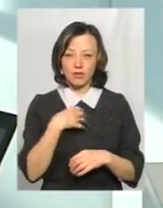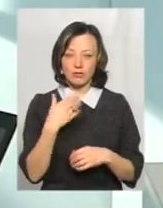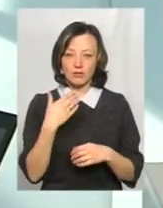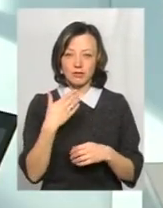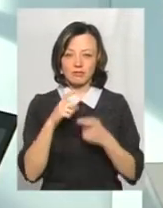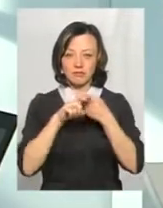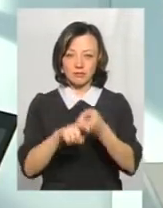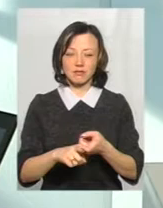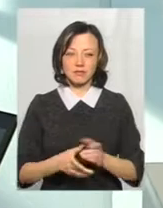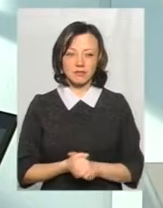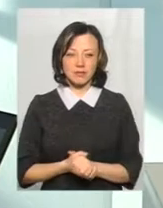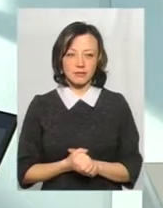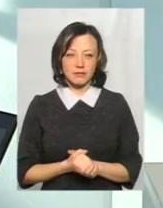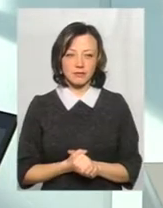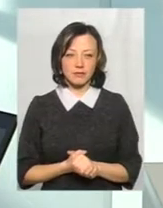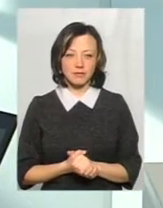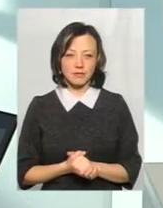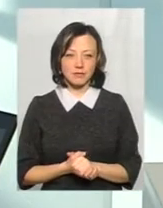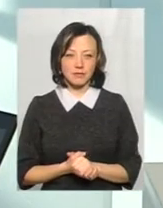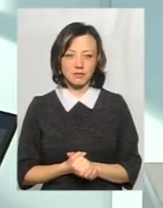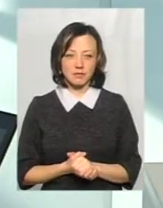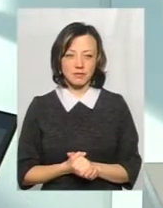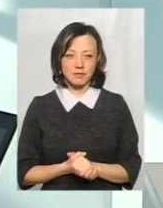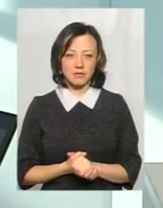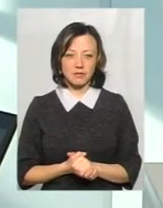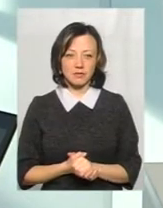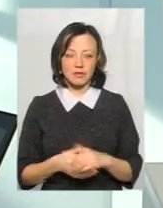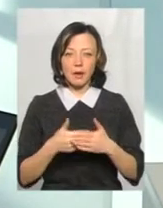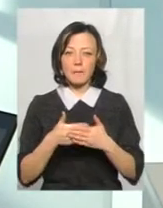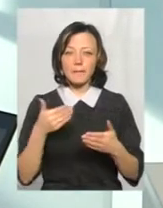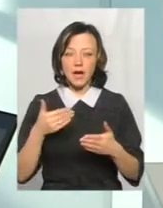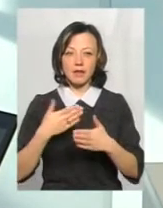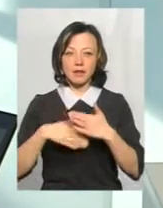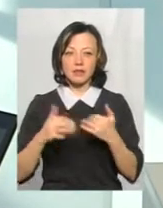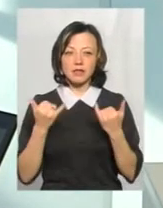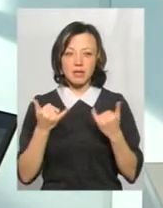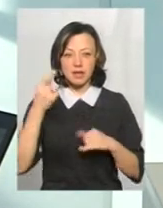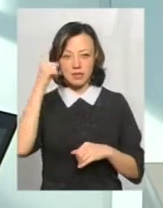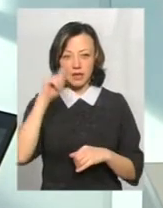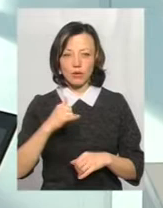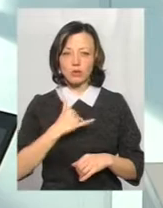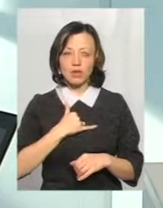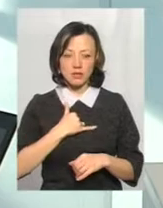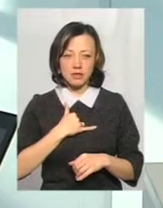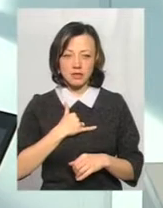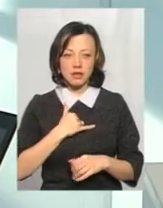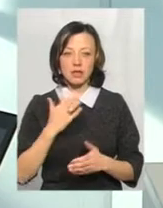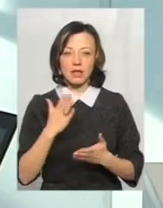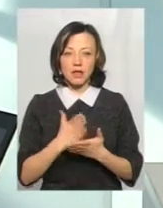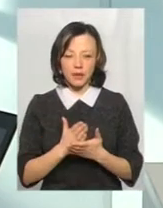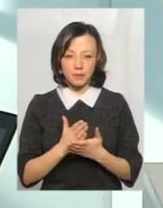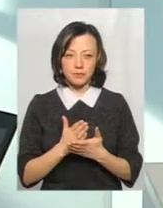нездорові. І перед виходом, ось вже зараз ми знаємо, що у нас є